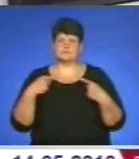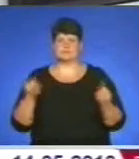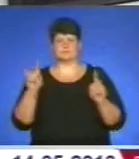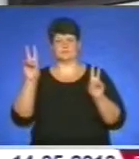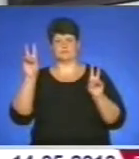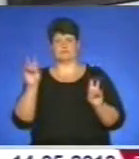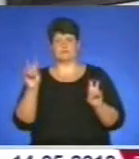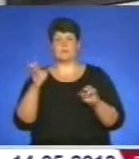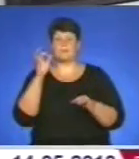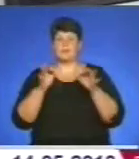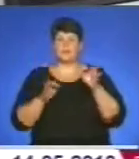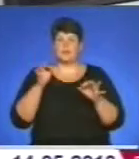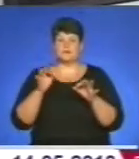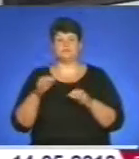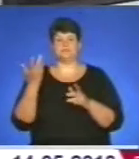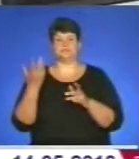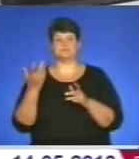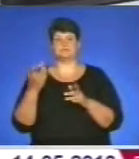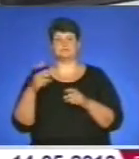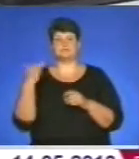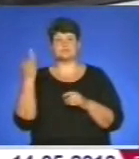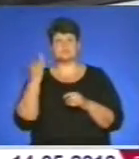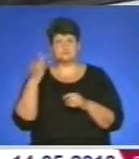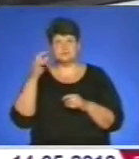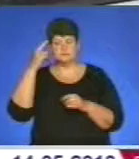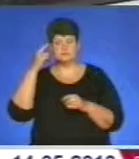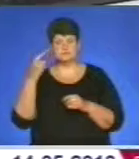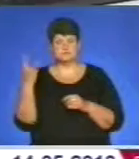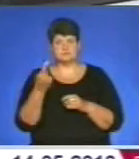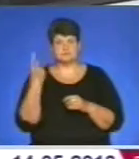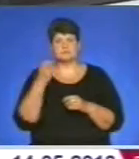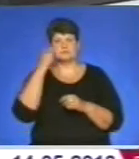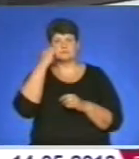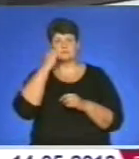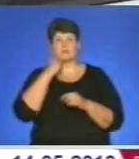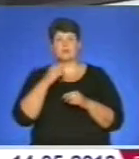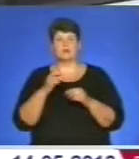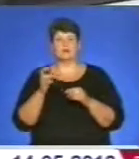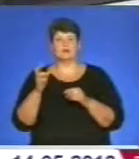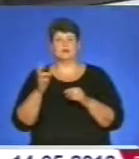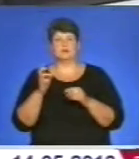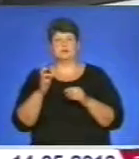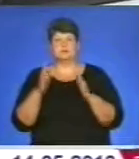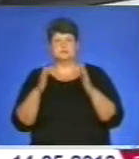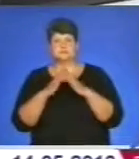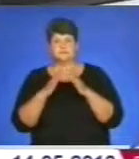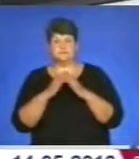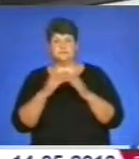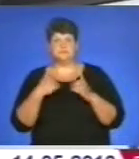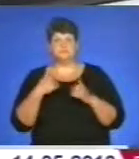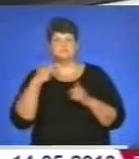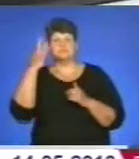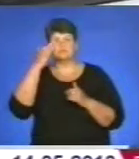Про природу, про краєзнавство, про старі фортеці. Вони мені з дитинства снилися. До речі, снився